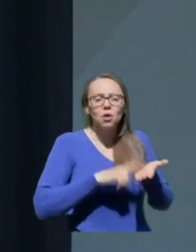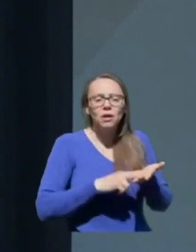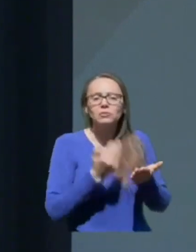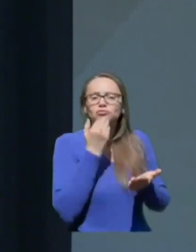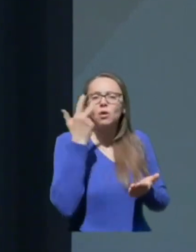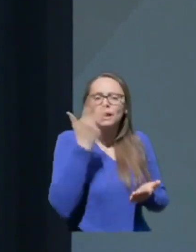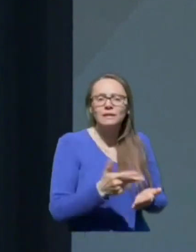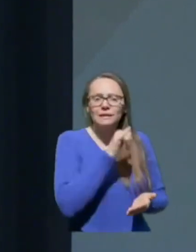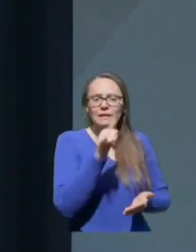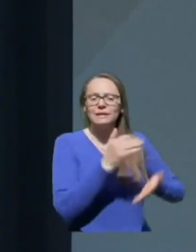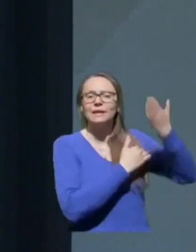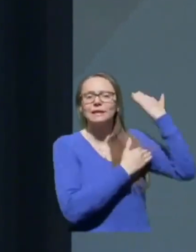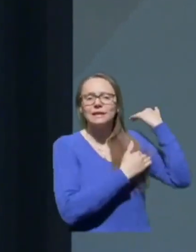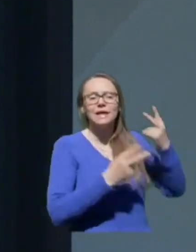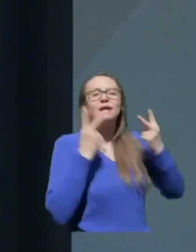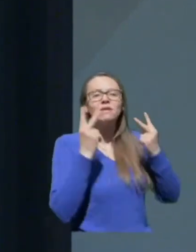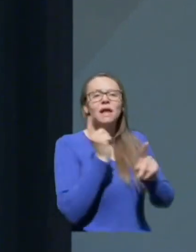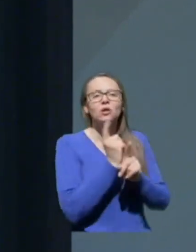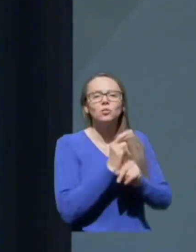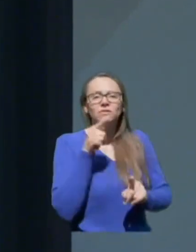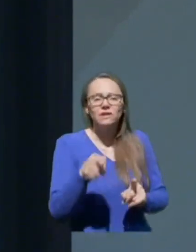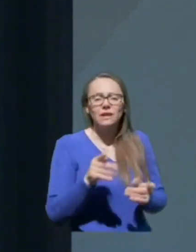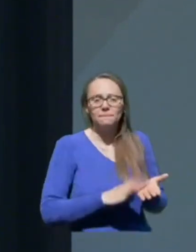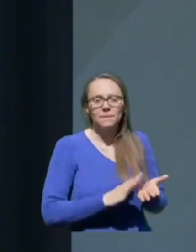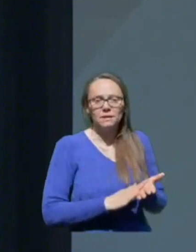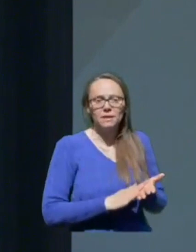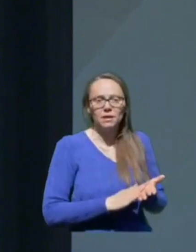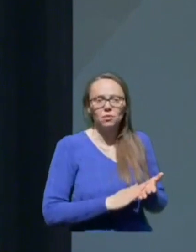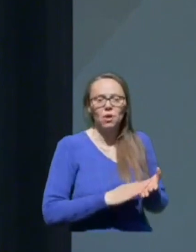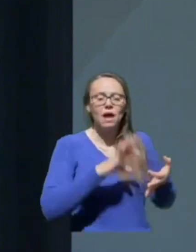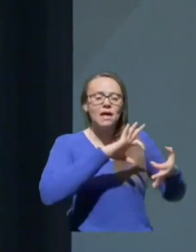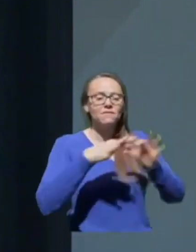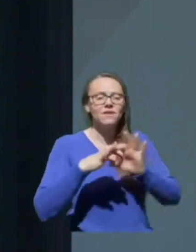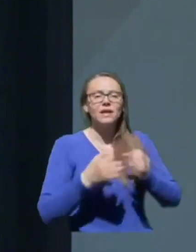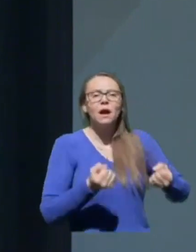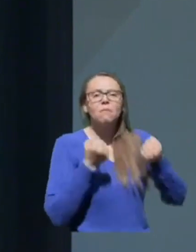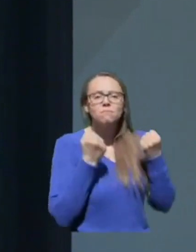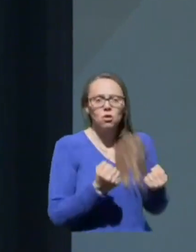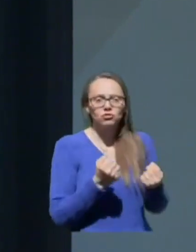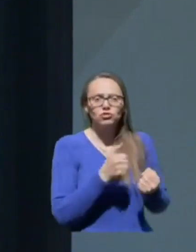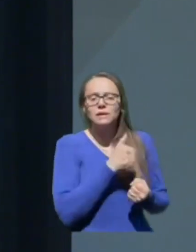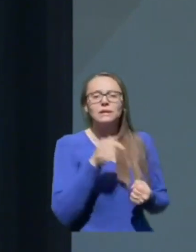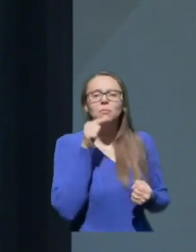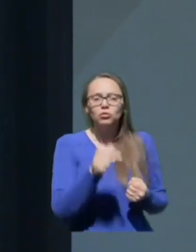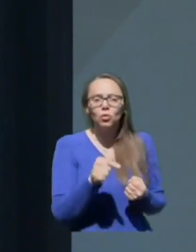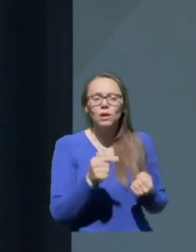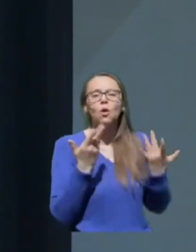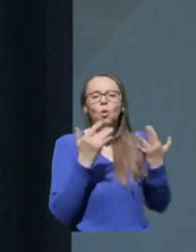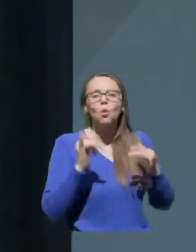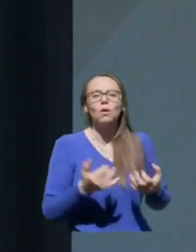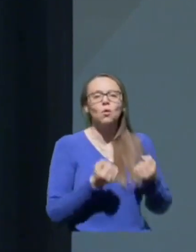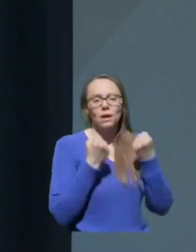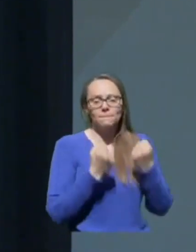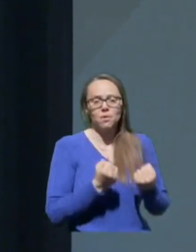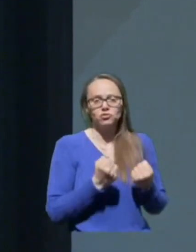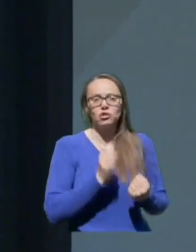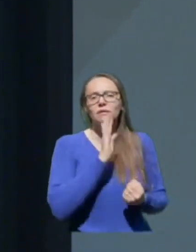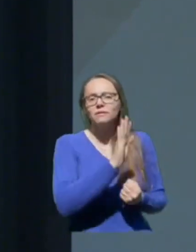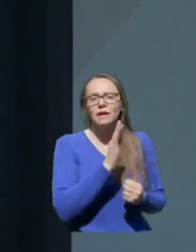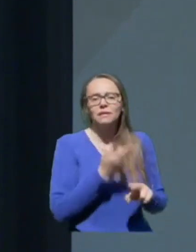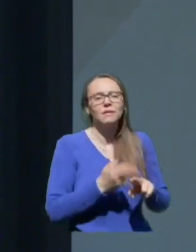nazaj, velja tudi v tem primeru. Veriga je močna le toliko, kolikor je močan njen